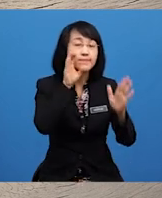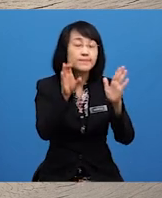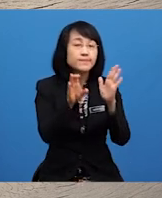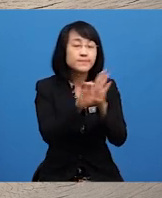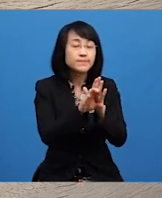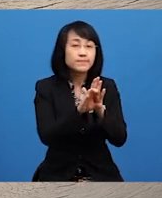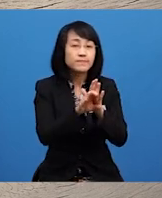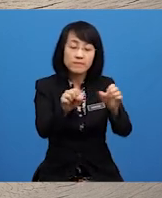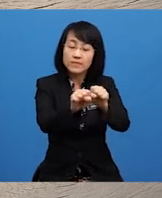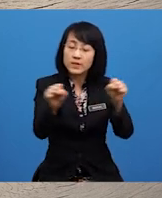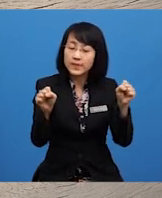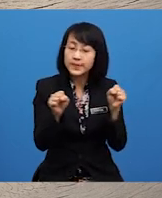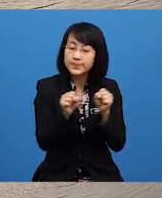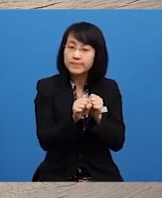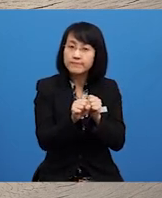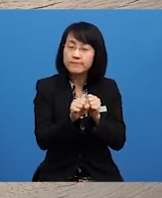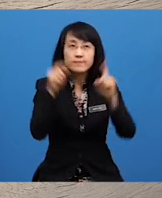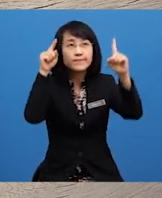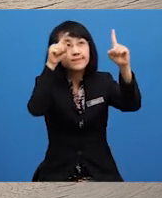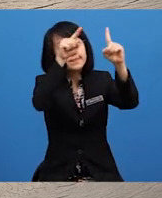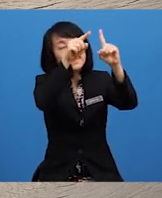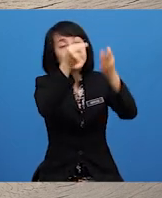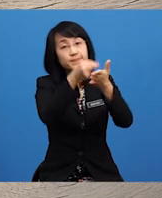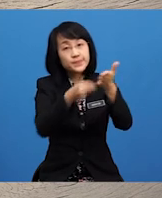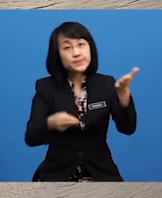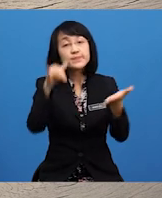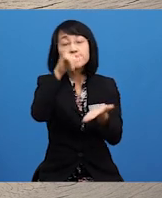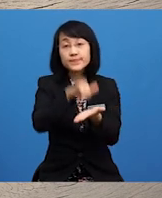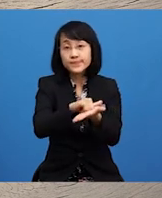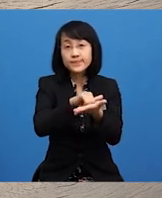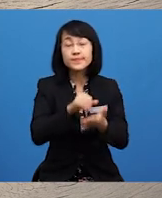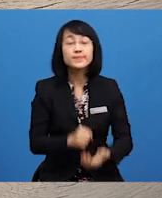situasi Yang menjurus kepada nilai tersebut